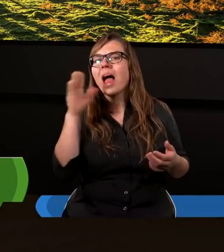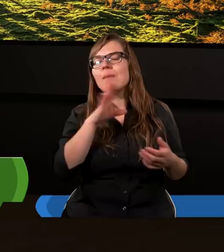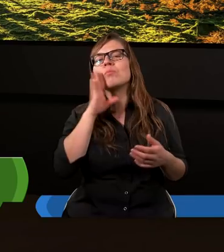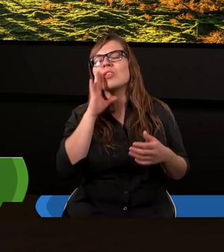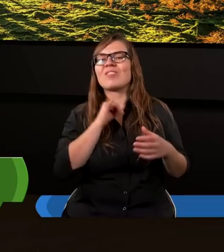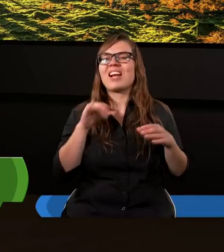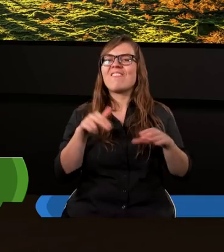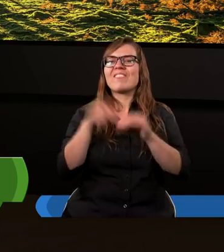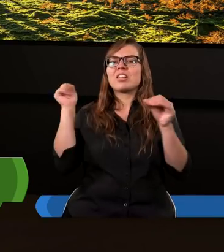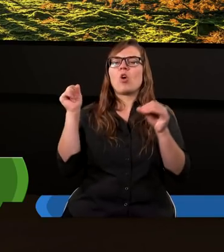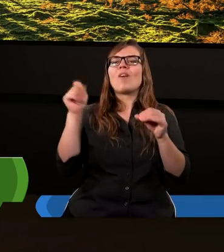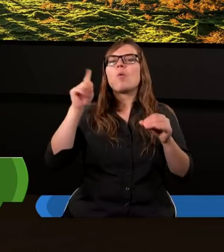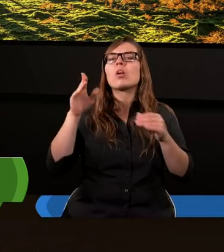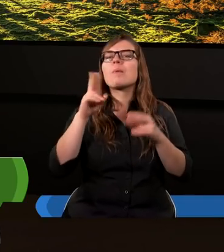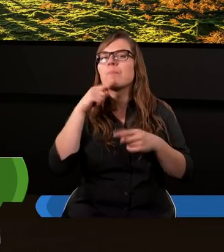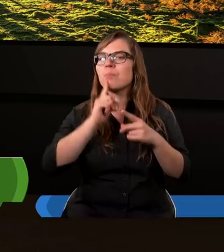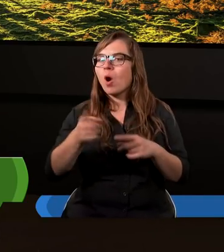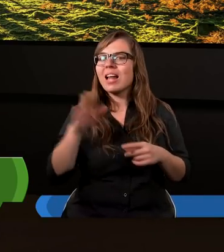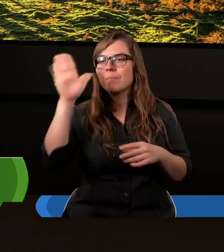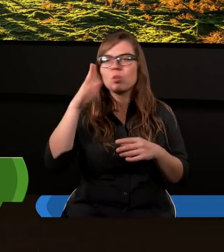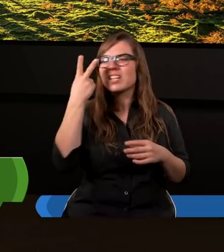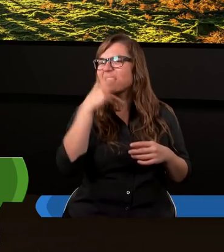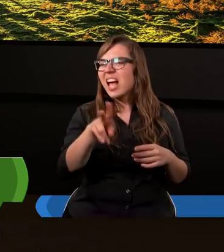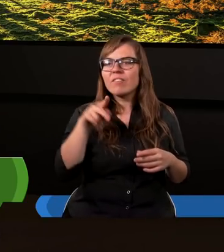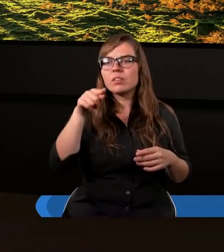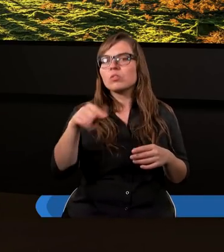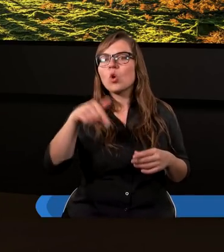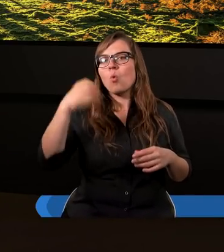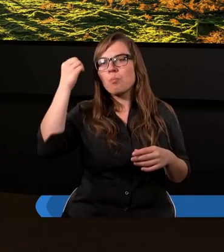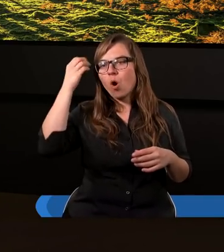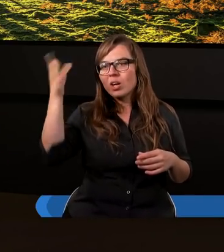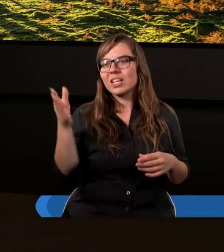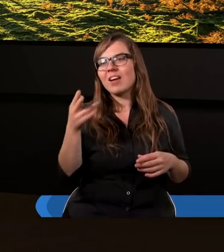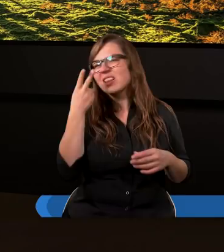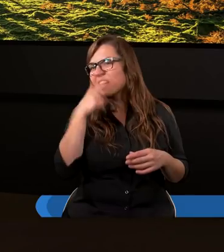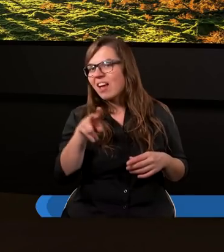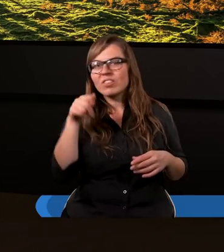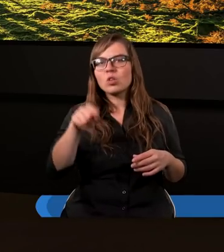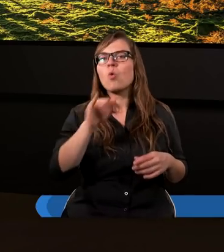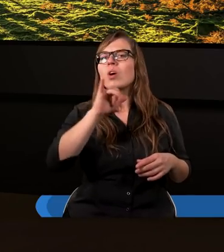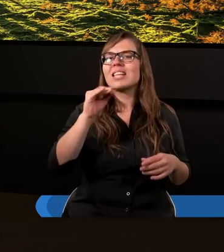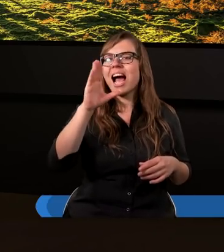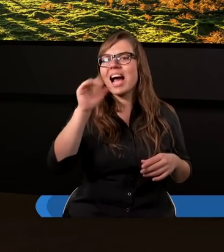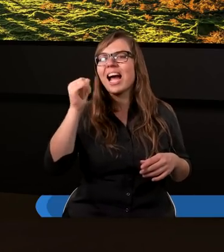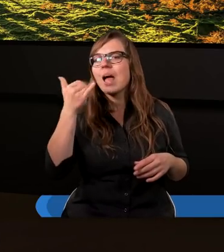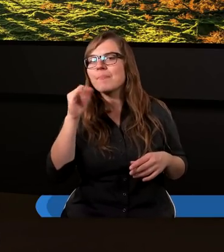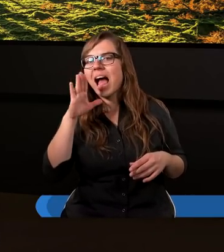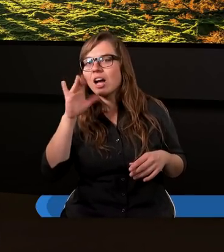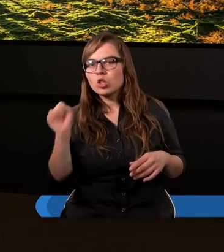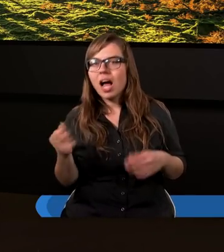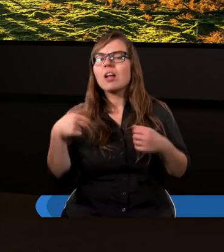wycofał z polecenia Bożego. Nie widzimy tego u Mojżesza. Nie widzimy tego u Jeremiasza, którzy